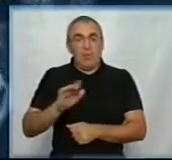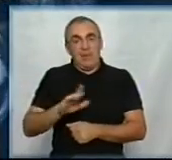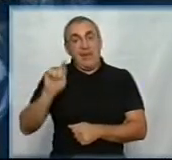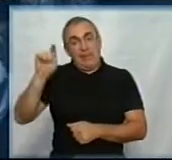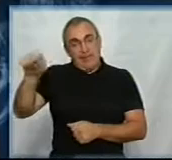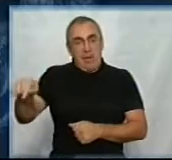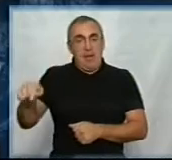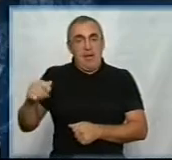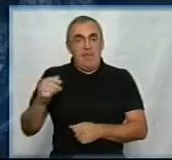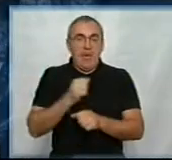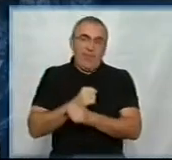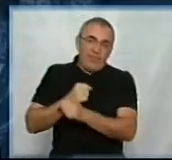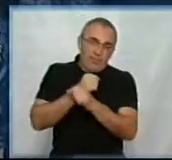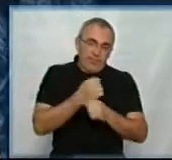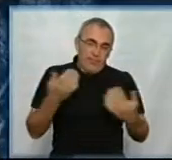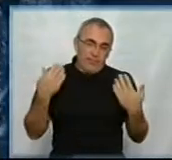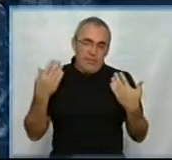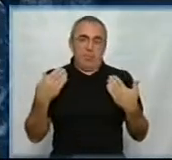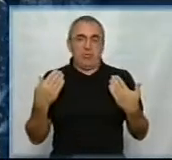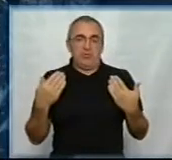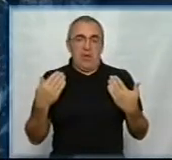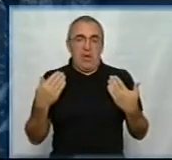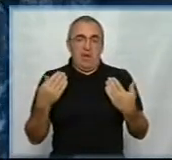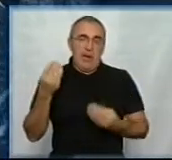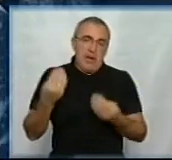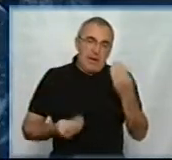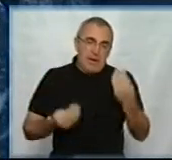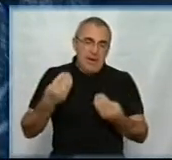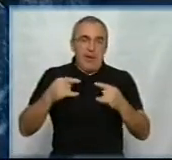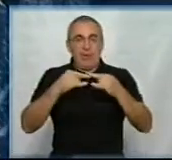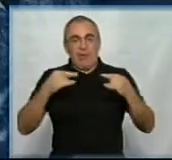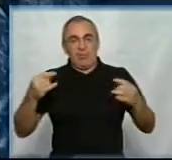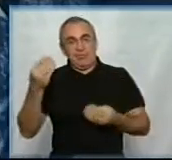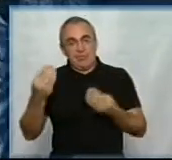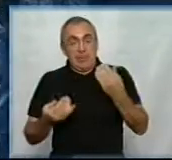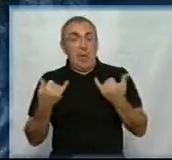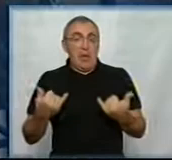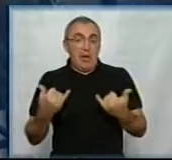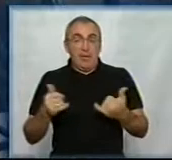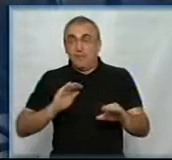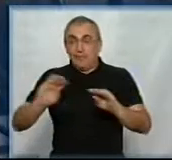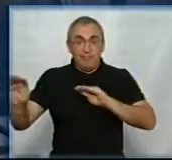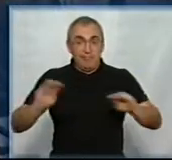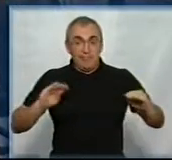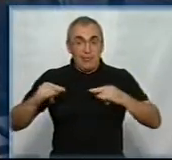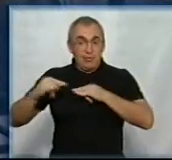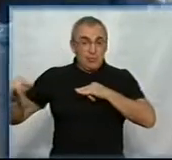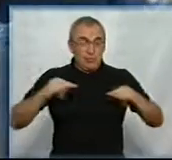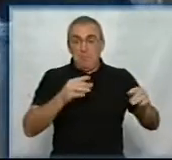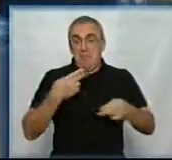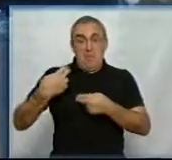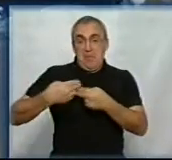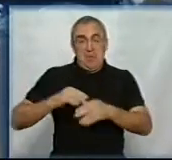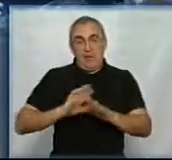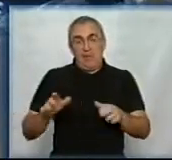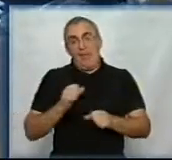там відпочивали, грали в настольні ігри. А зараз ми розставили столи. Але це нам не заважає